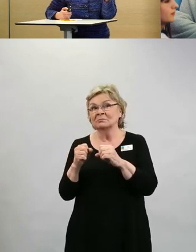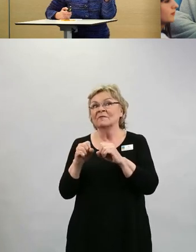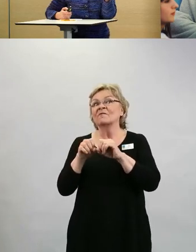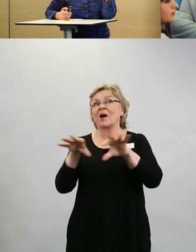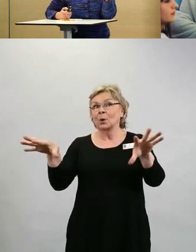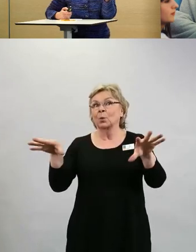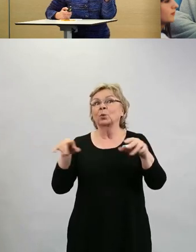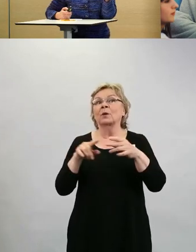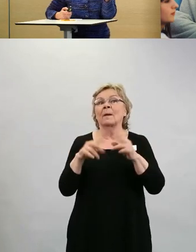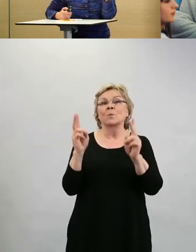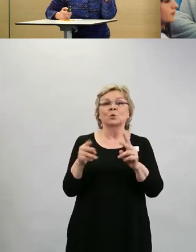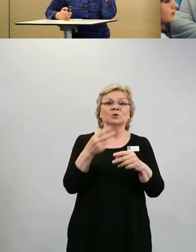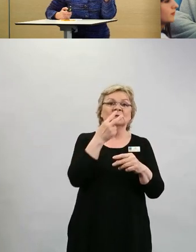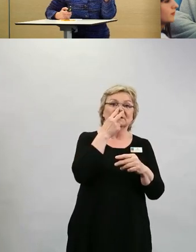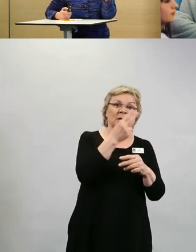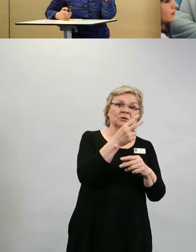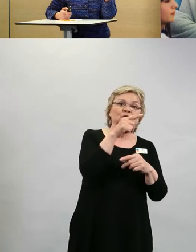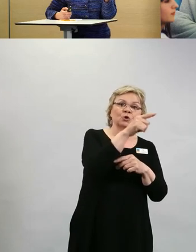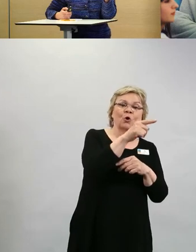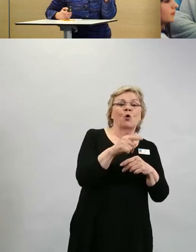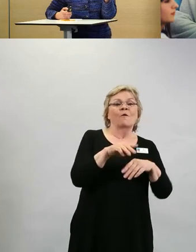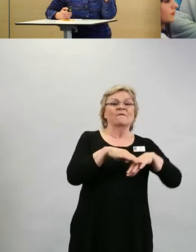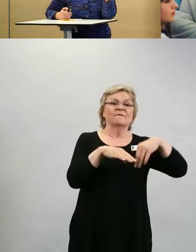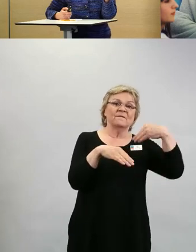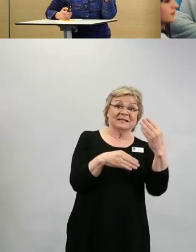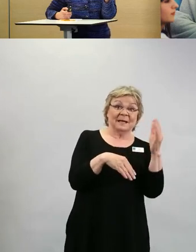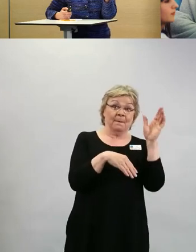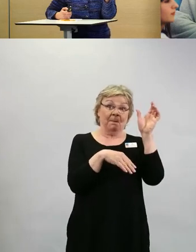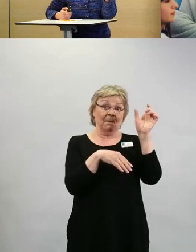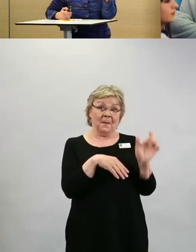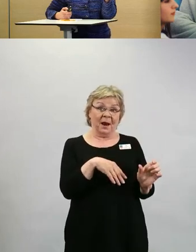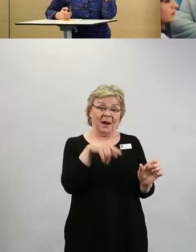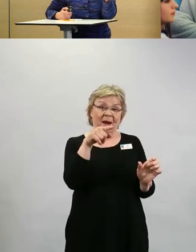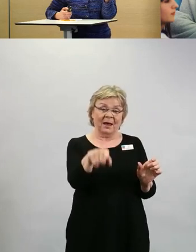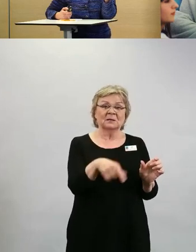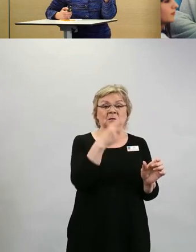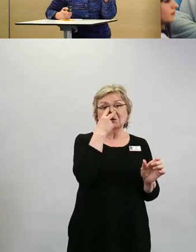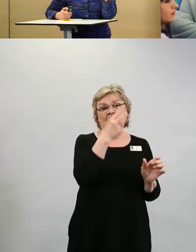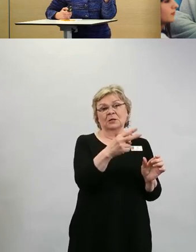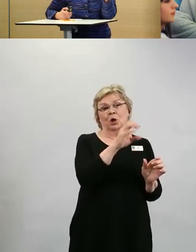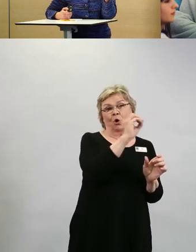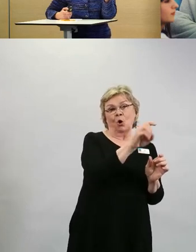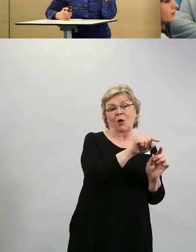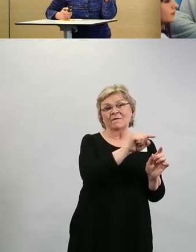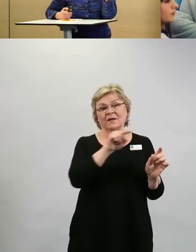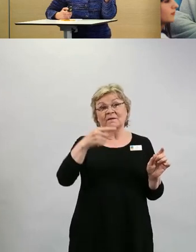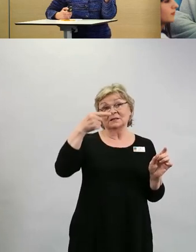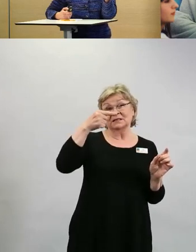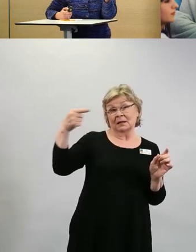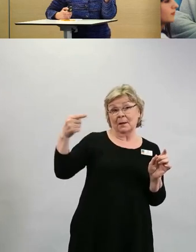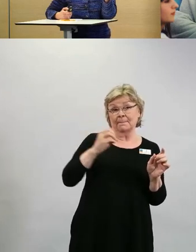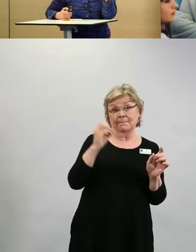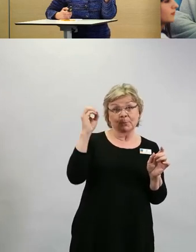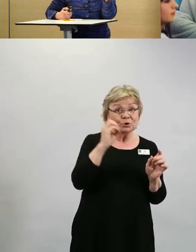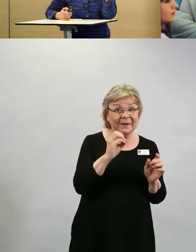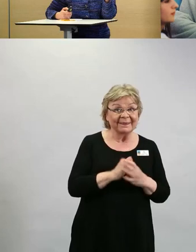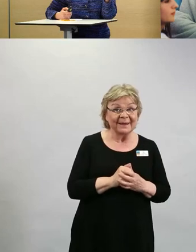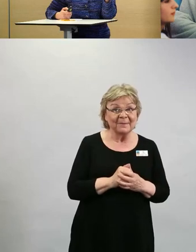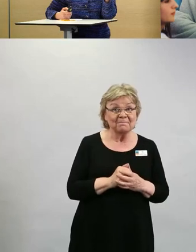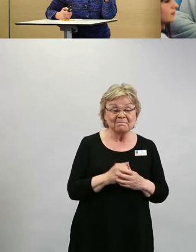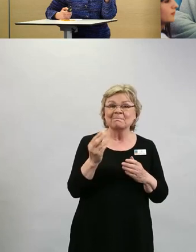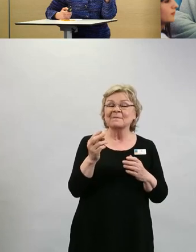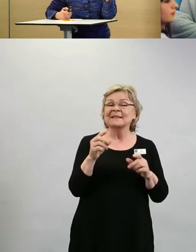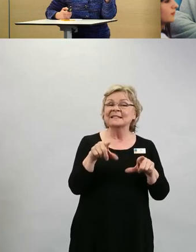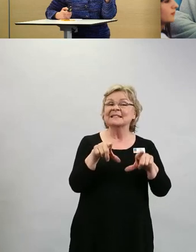Vasemmalla menee vertikaalisesti. Siinä näette nollasta sataan prosenttiin. Näette siinä eroon, että ensimmäisen